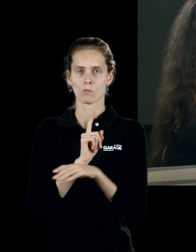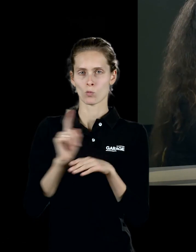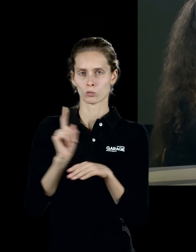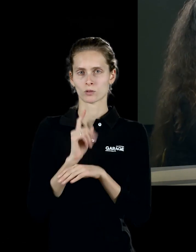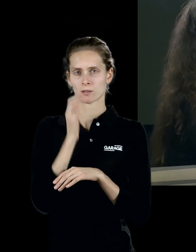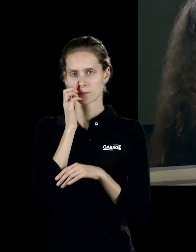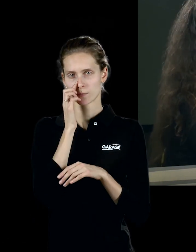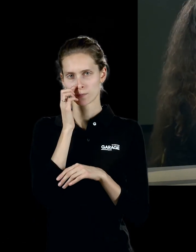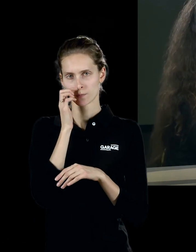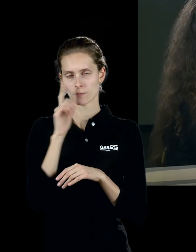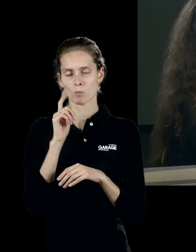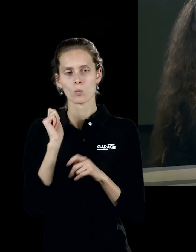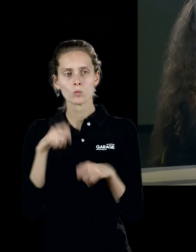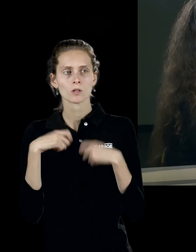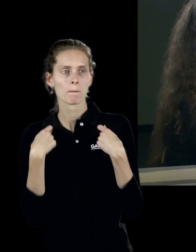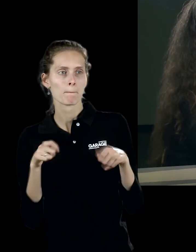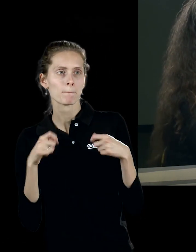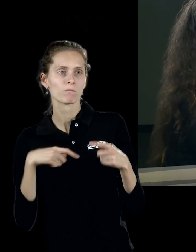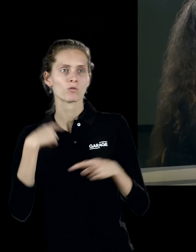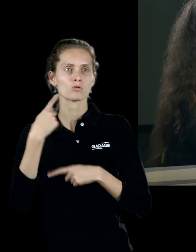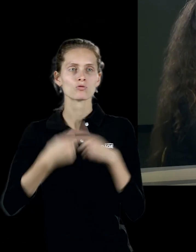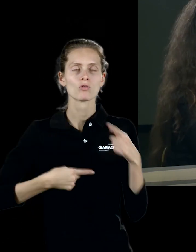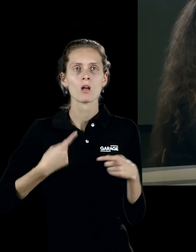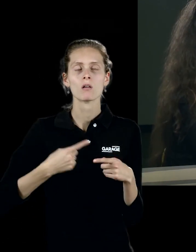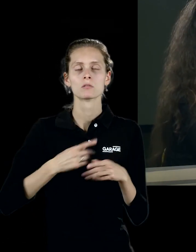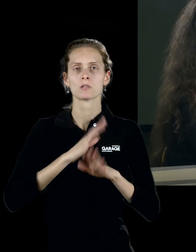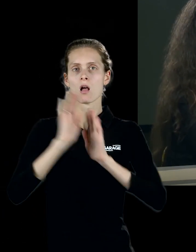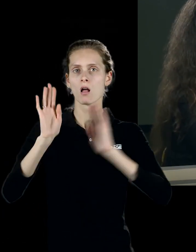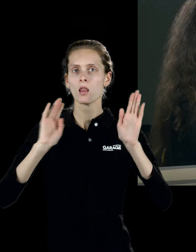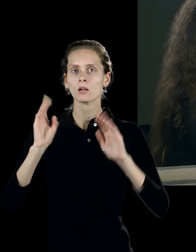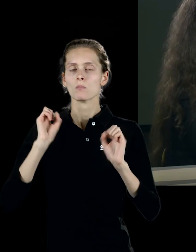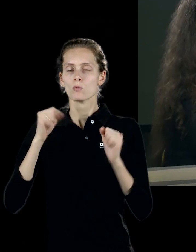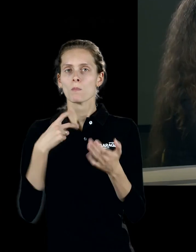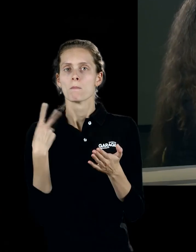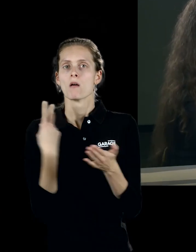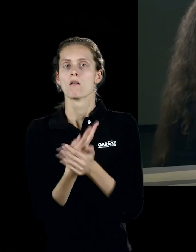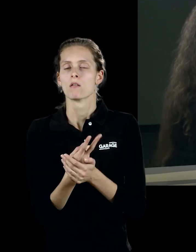можно каким-то образом продавать через галереи, каким-то образом показывать именно как искусство.